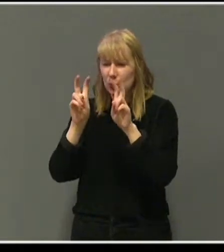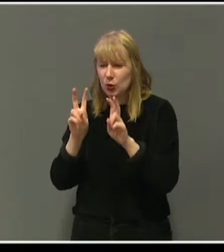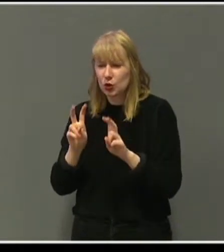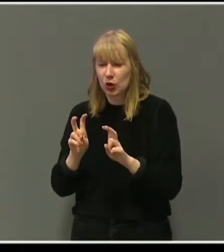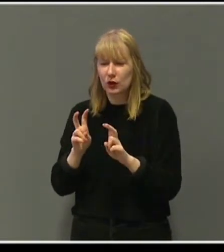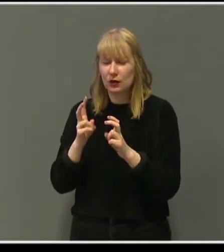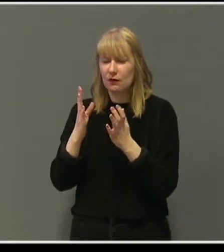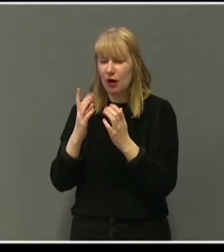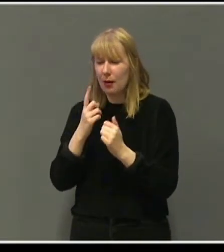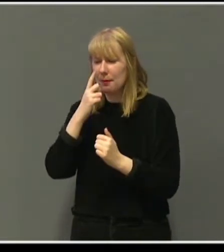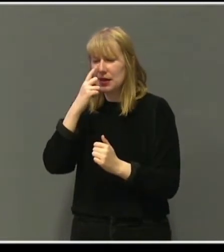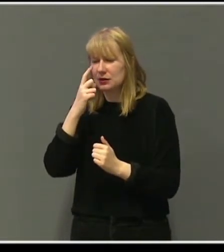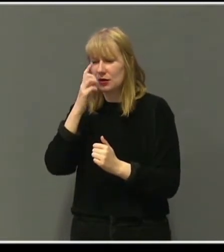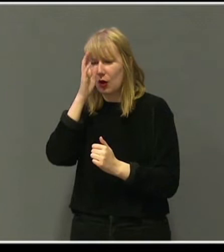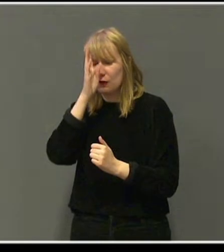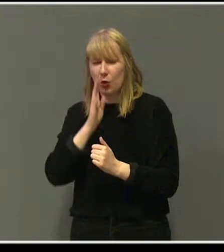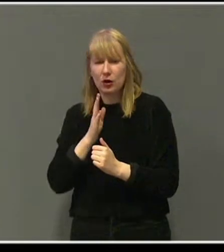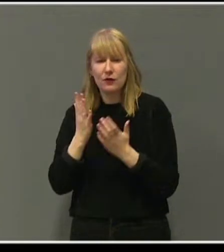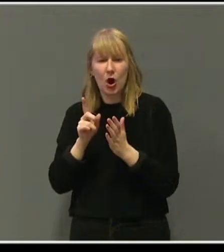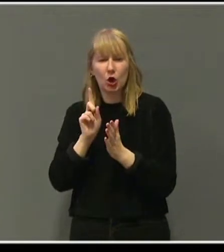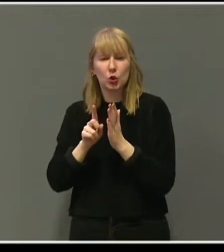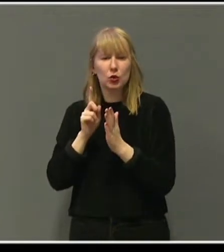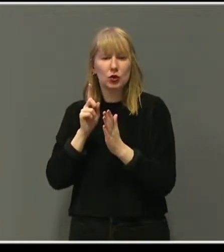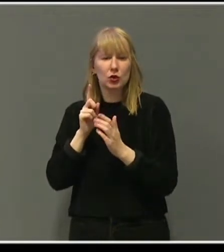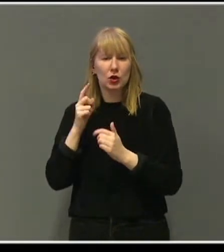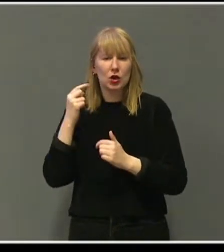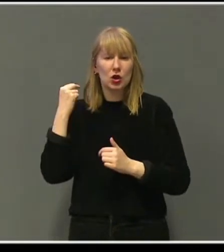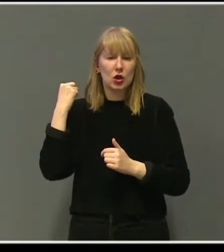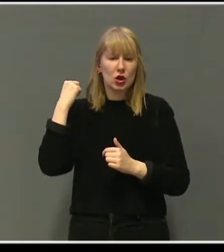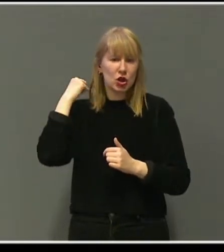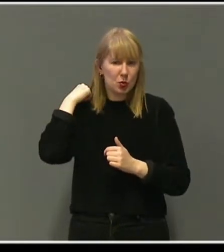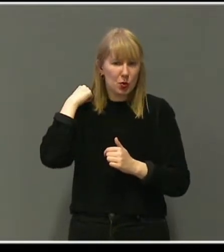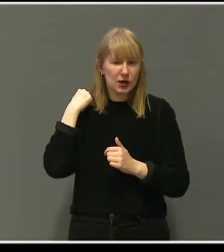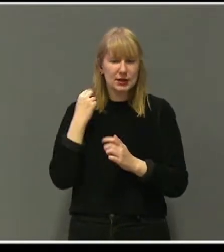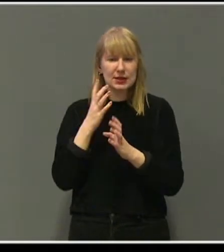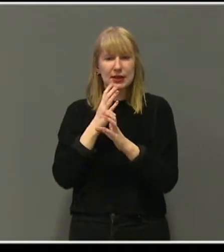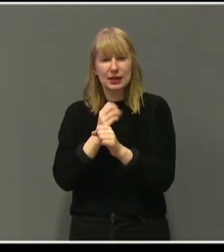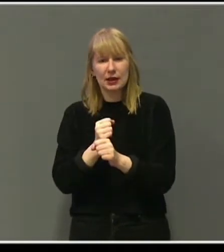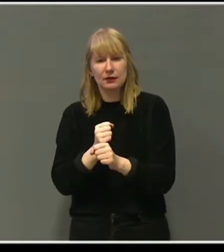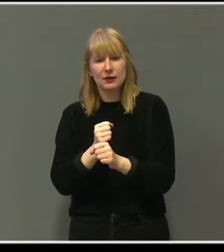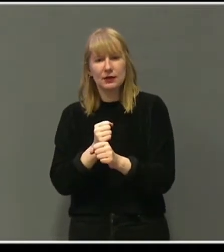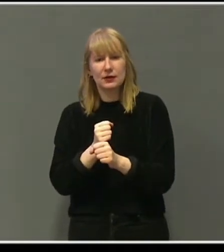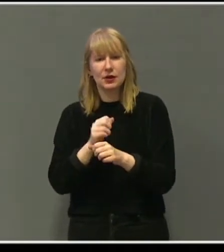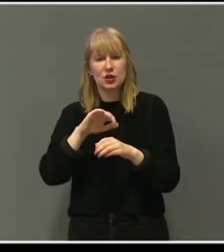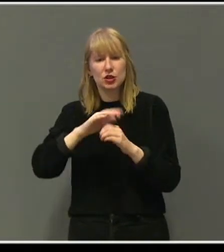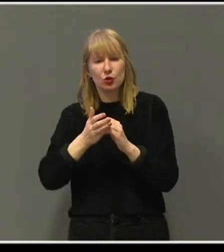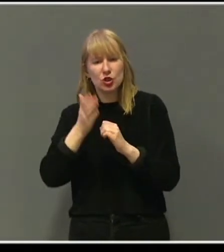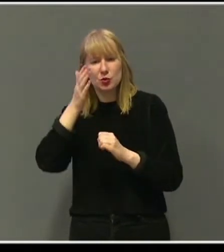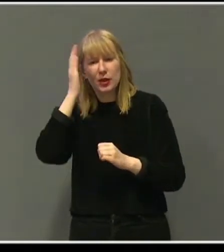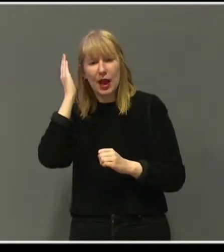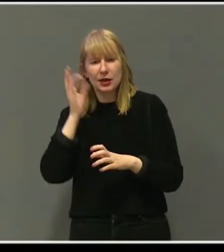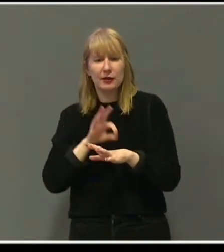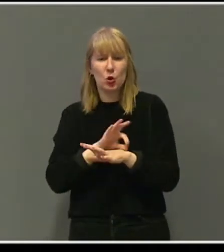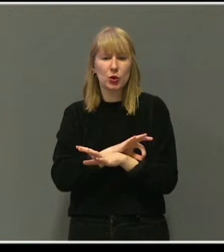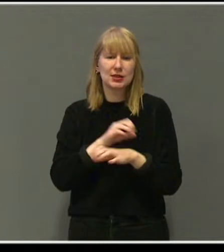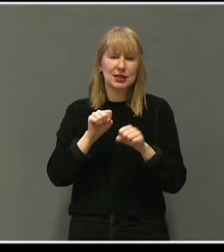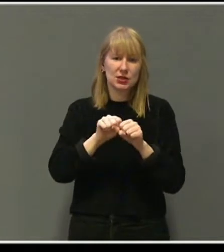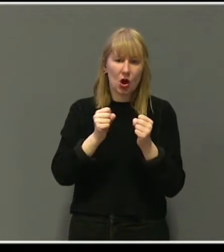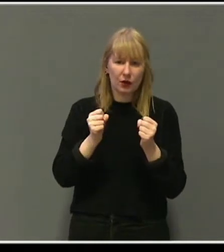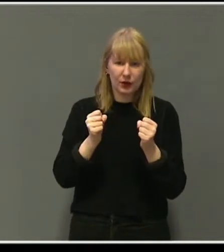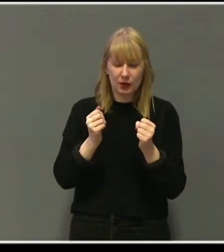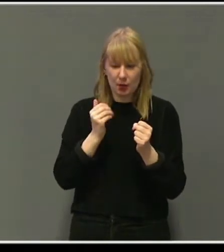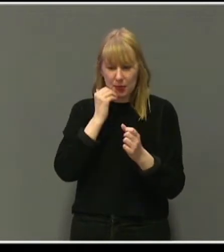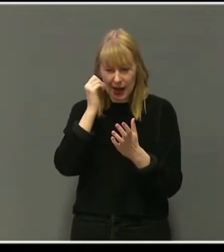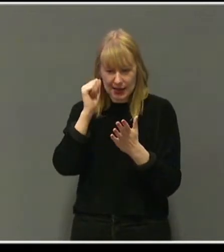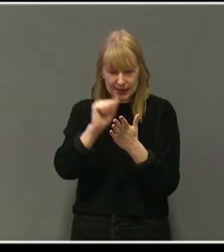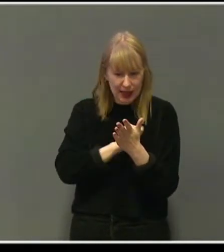akutt. Ryggmarkskreft. Svulst på hjernen. Neurologiske skader. Mats ble skannet.